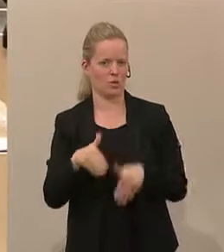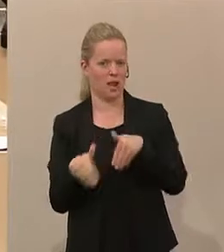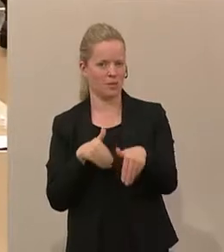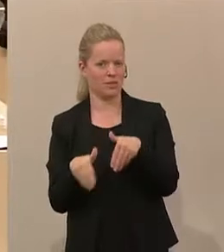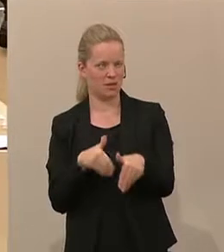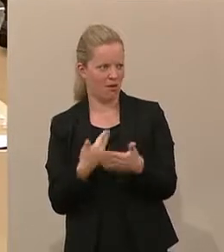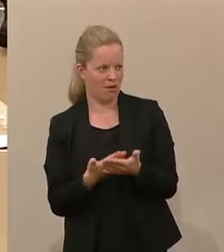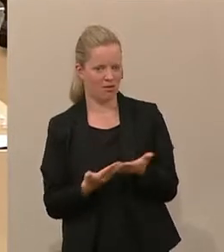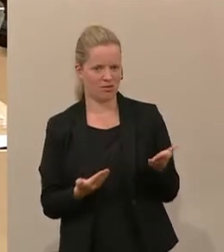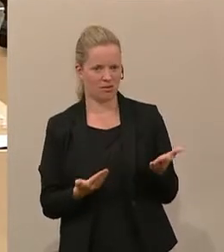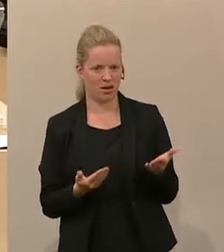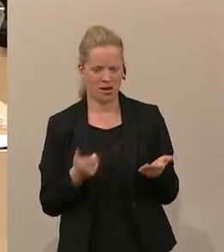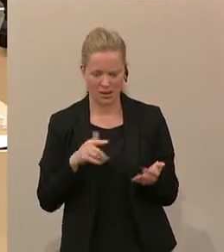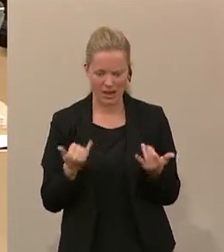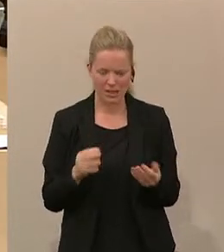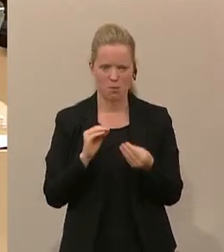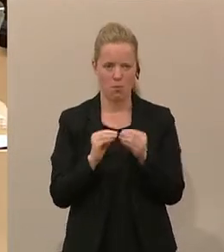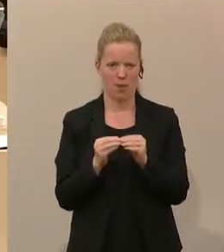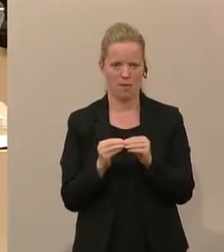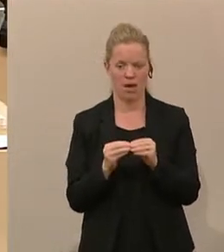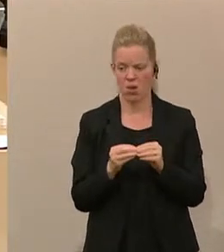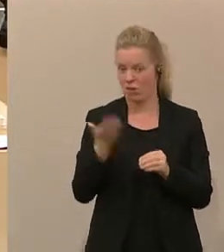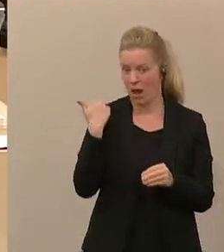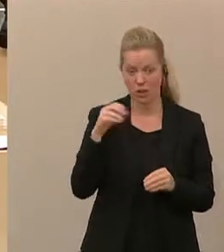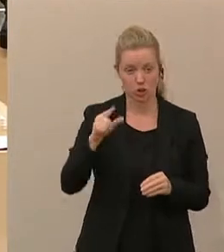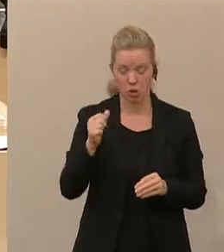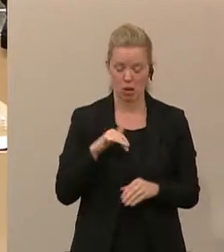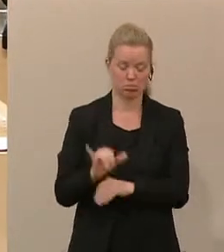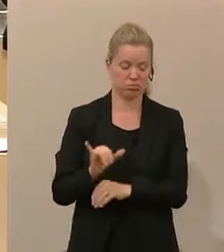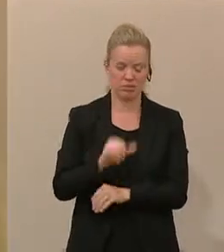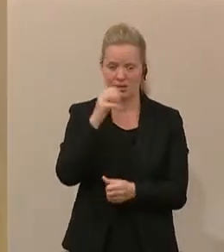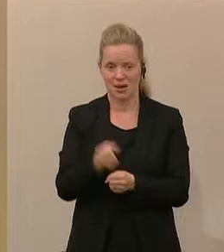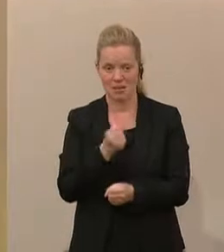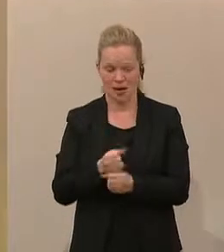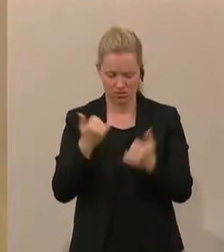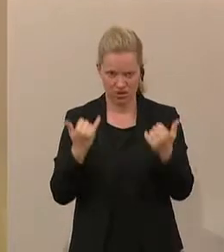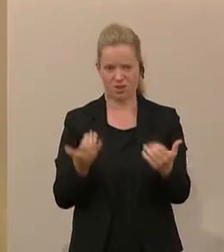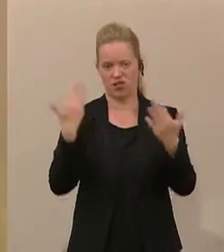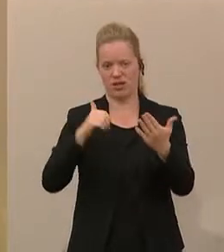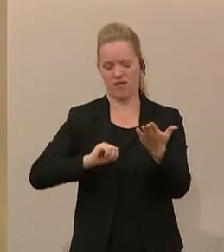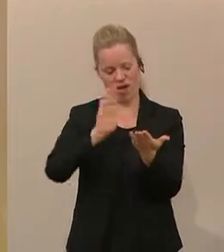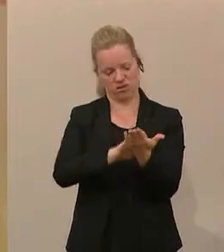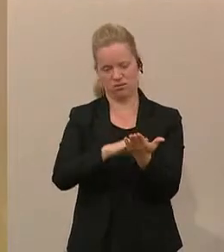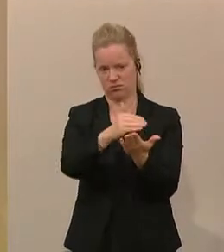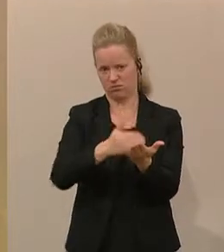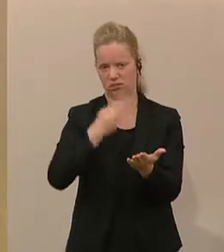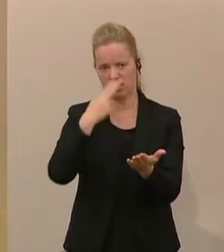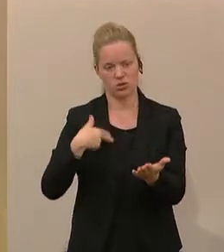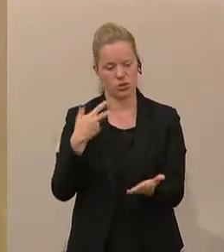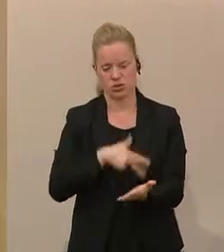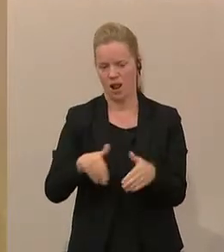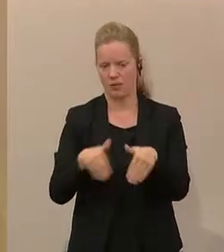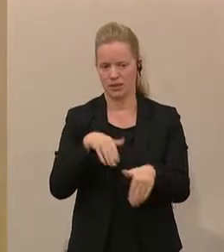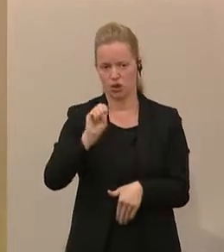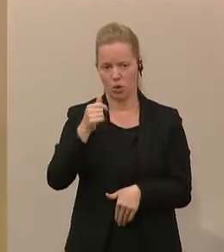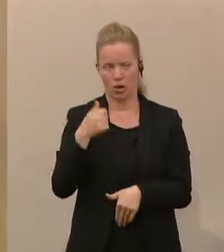dass genau diese Probleme unter Stöger nicht angegangen worden sind, liegt hier jetzt schwarz auf weiß am Tisch, weil der Sozialminister Stöger